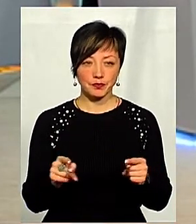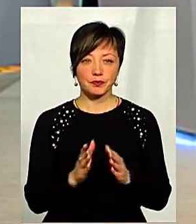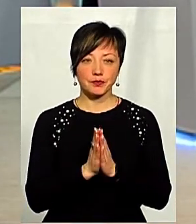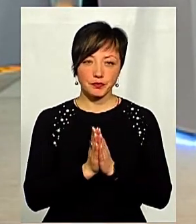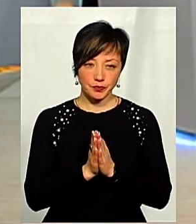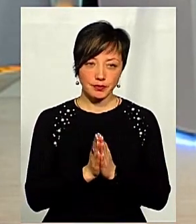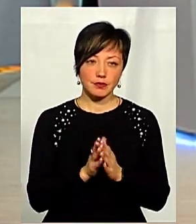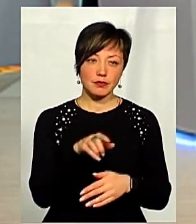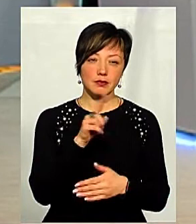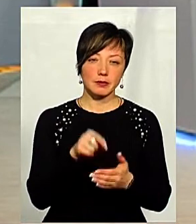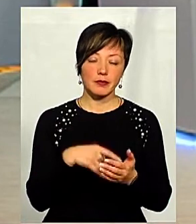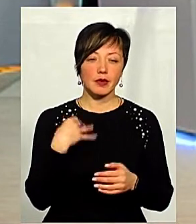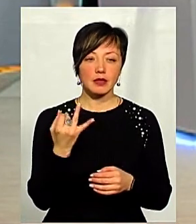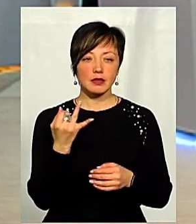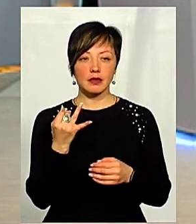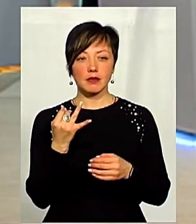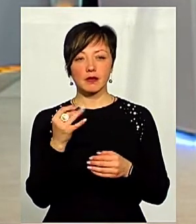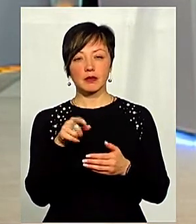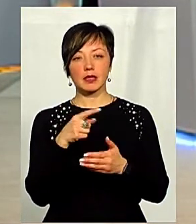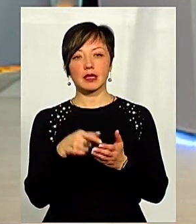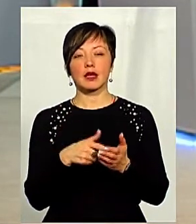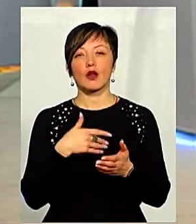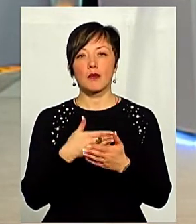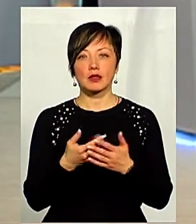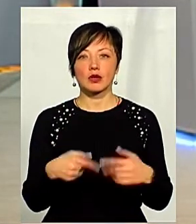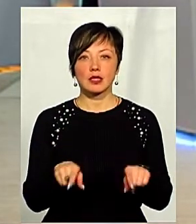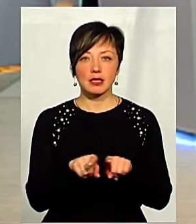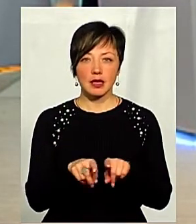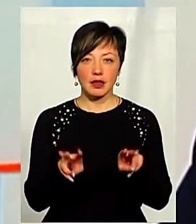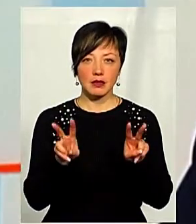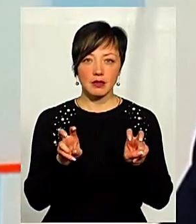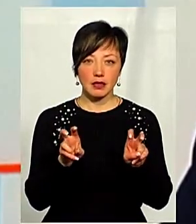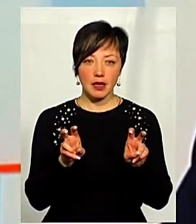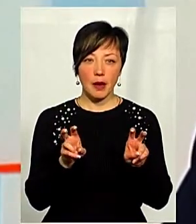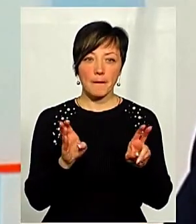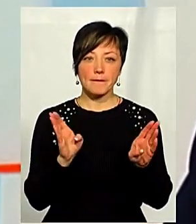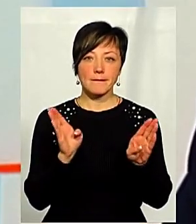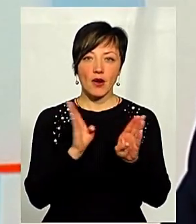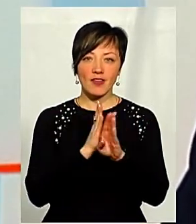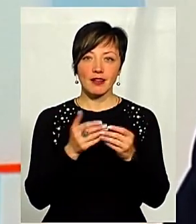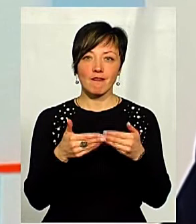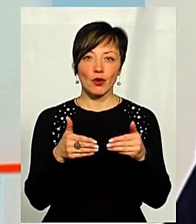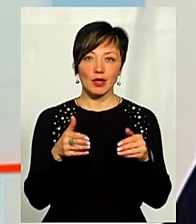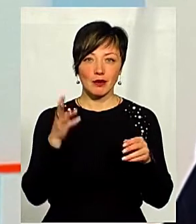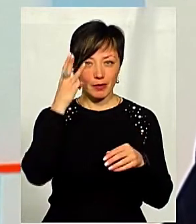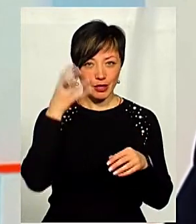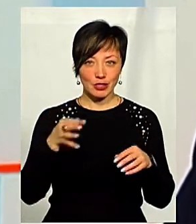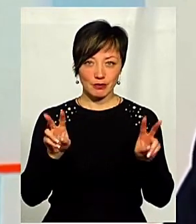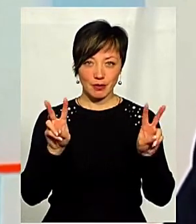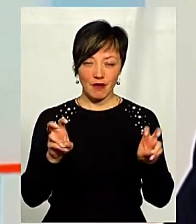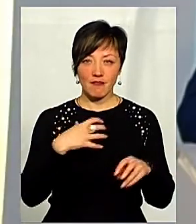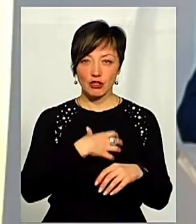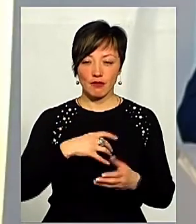Прошу, пане Вікторе, якщо. Мене цікавить питання аеропорту. Оскільки громадська організація моя називається «Повітряні вороти Хмельничини», я думаю, це також важливий